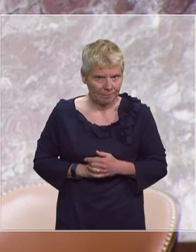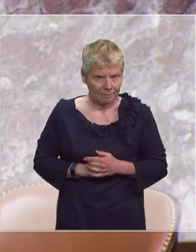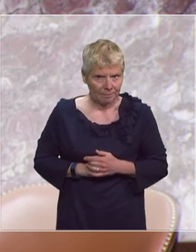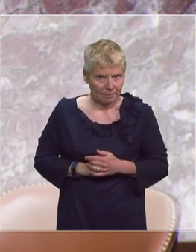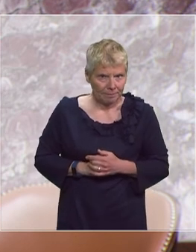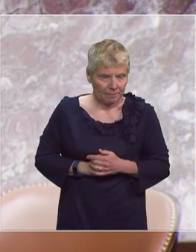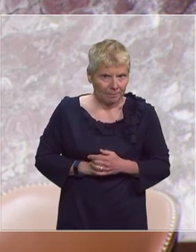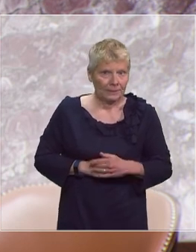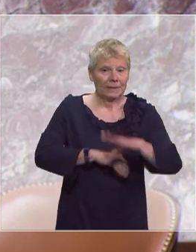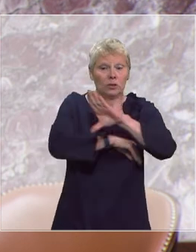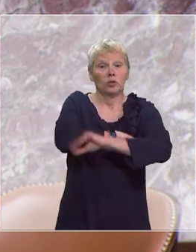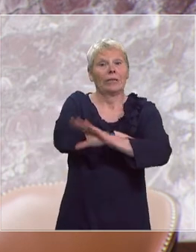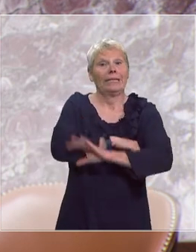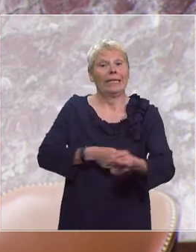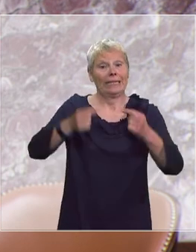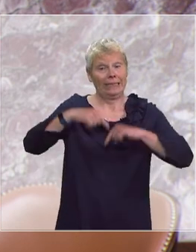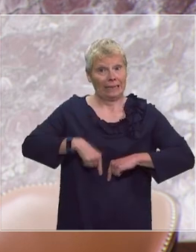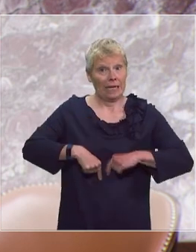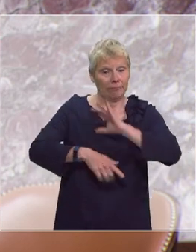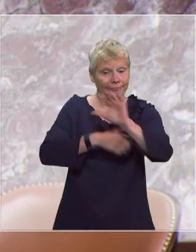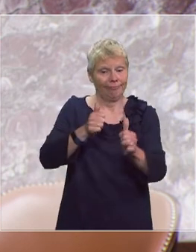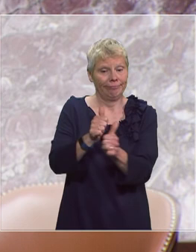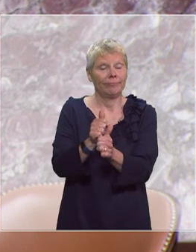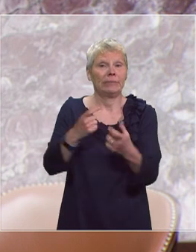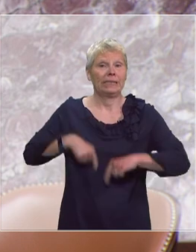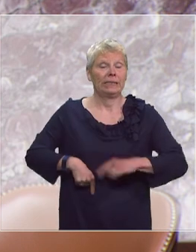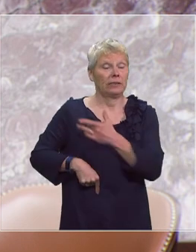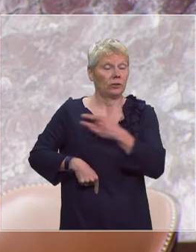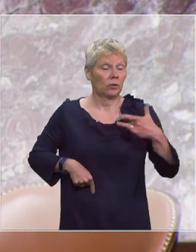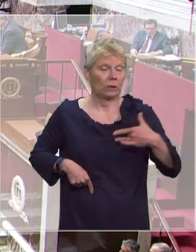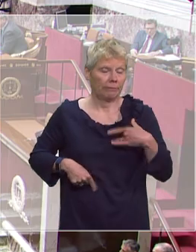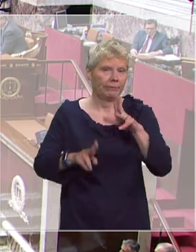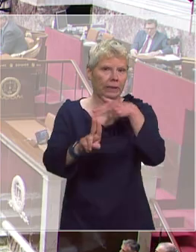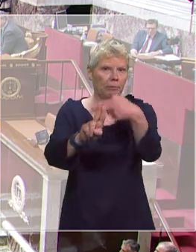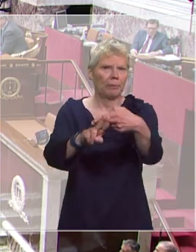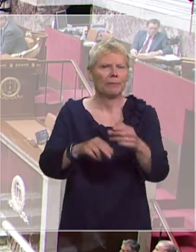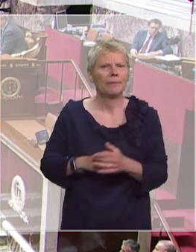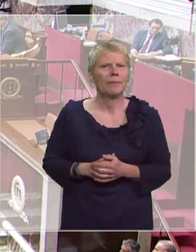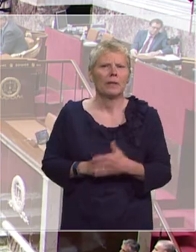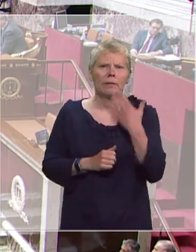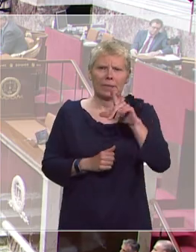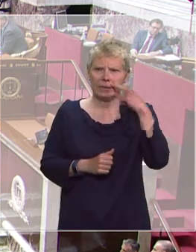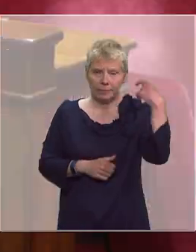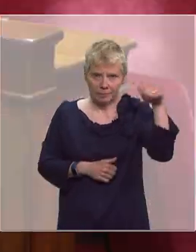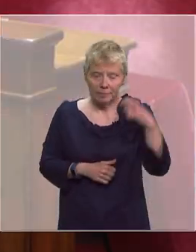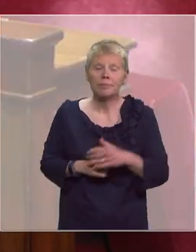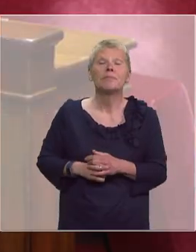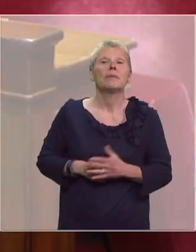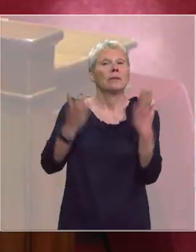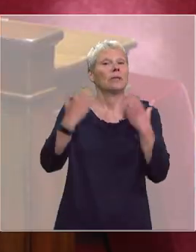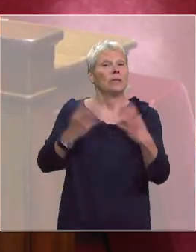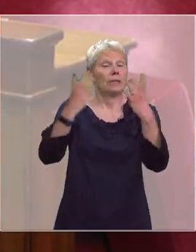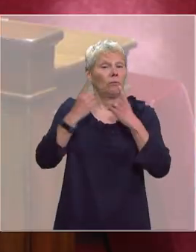madame Christelle Dubos, secrétaire d'Etat auprès du ministre des Solidarités et de la Santé. Merci, monsieur le président. Mesdames et messieurs les députés,